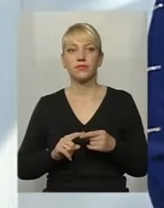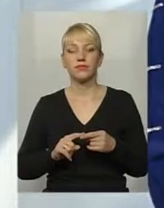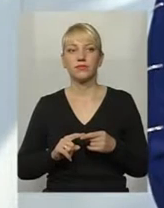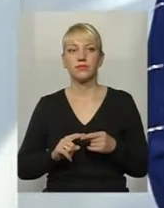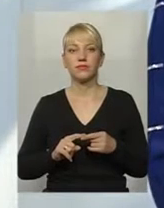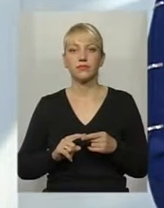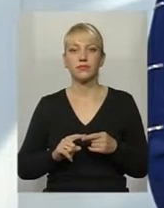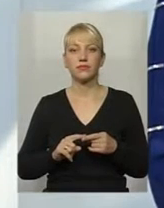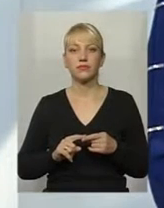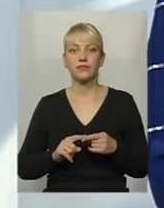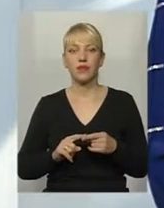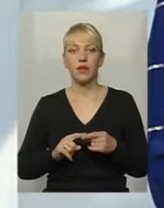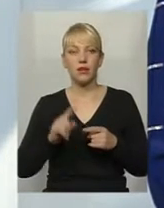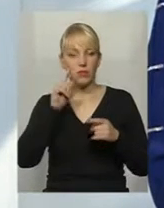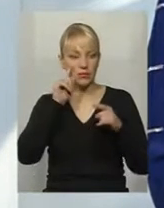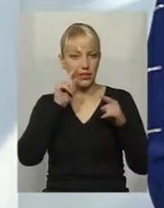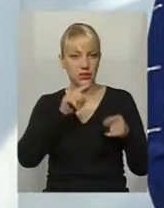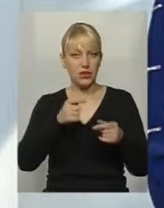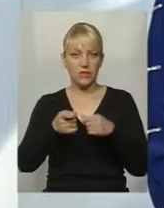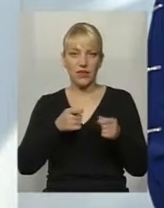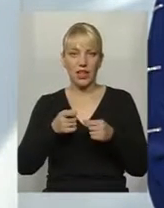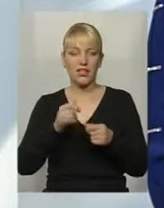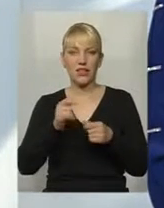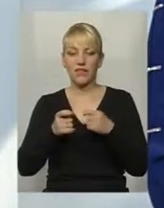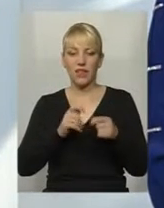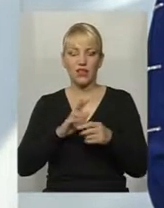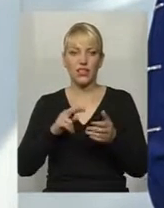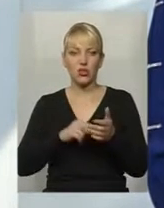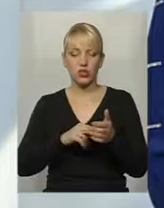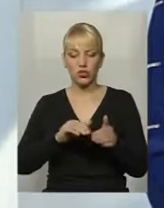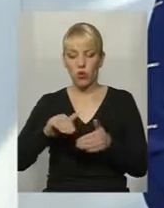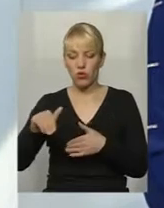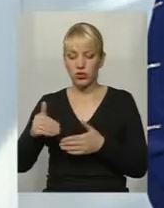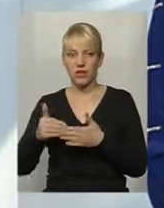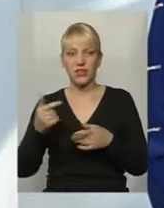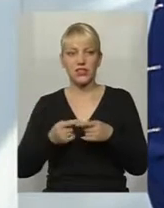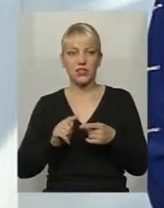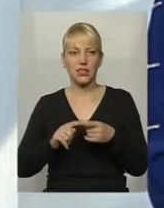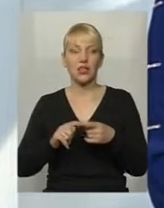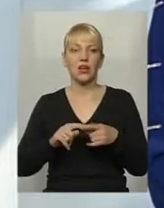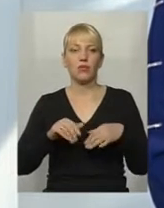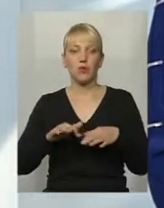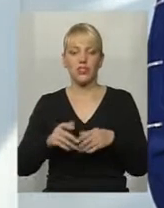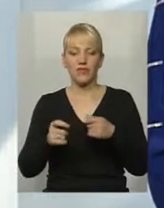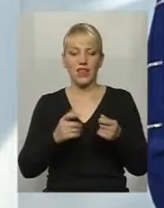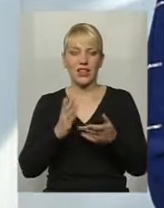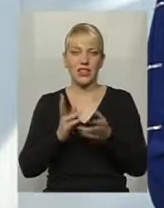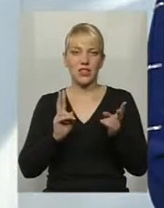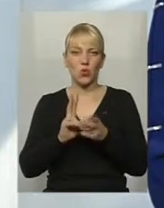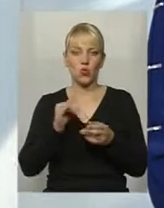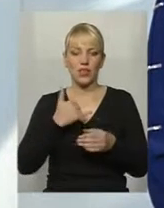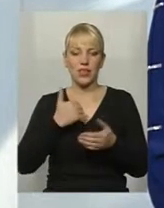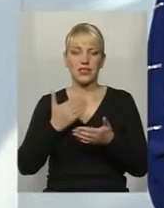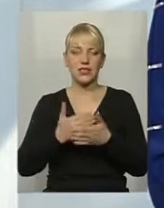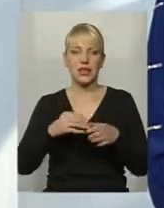під прицілом влади, і влада не стають осторонь цих процесів. І влада йде на зустріч. У нас створений модельний центр